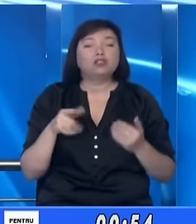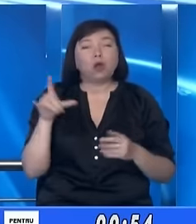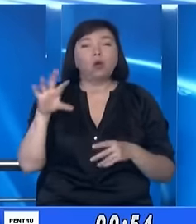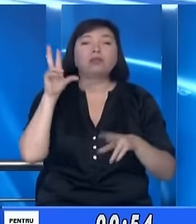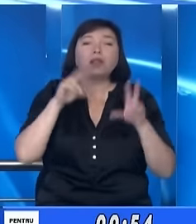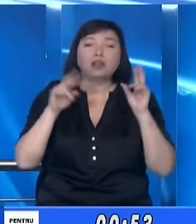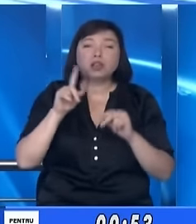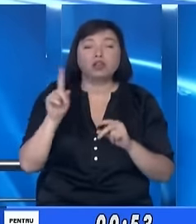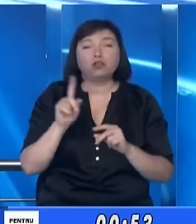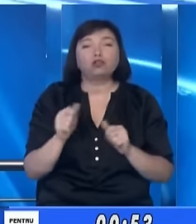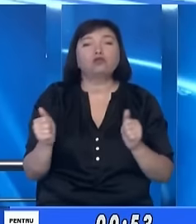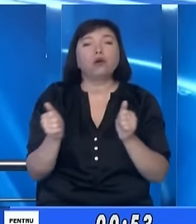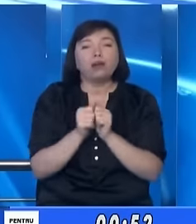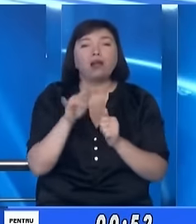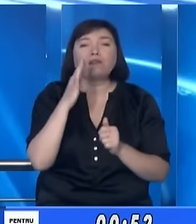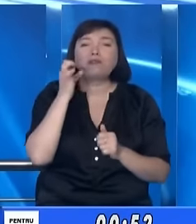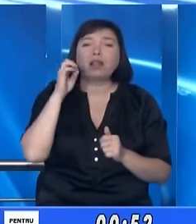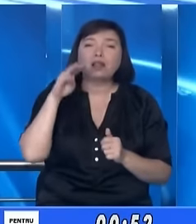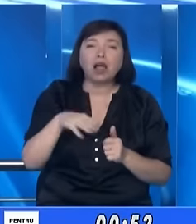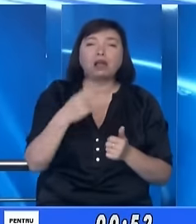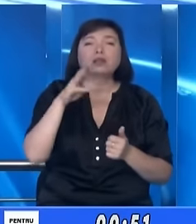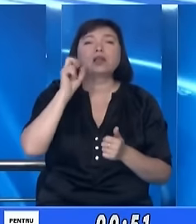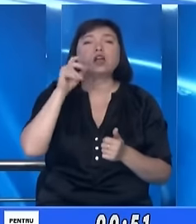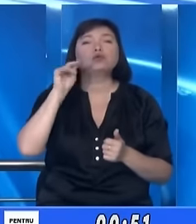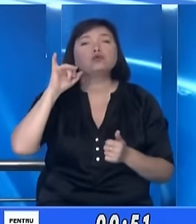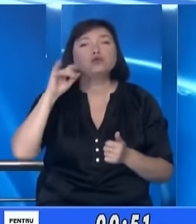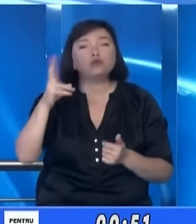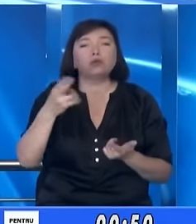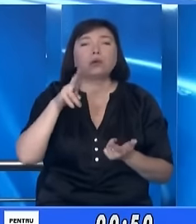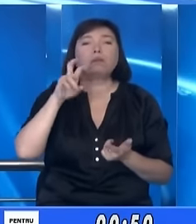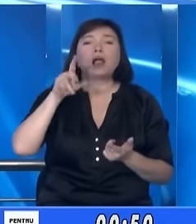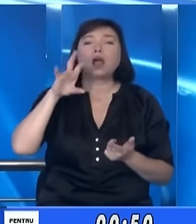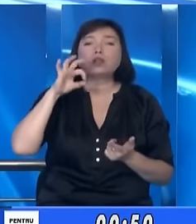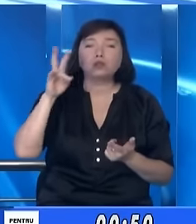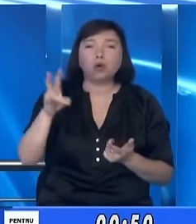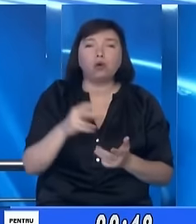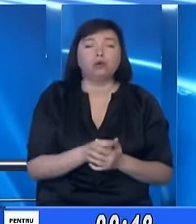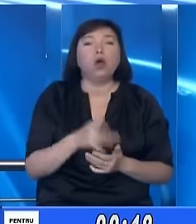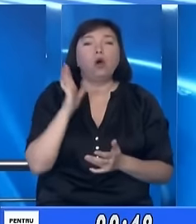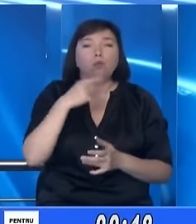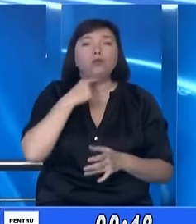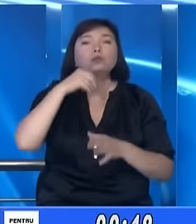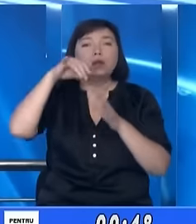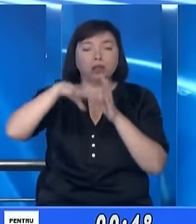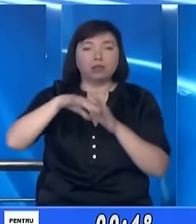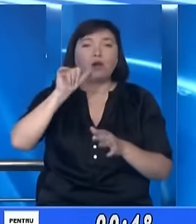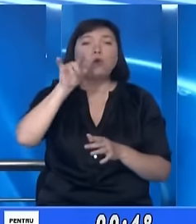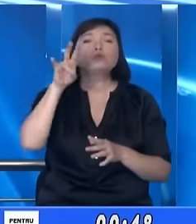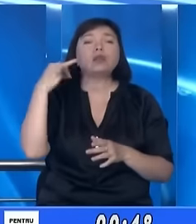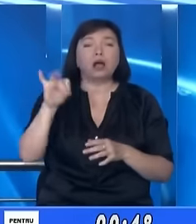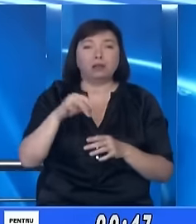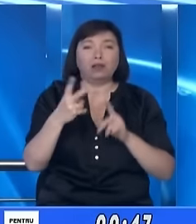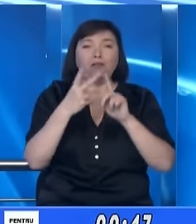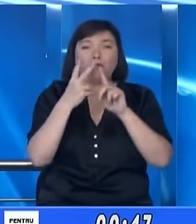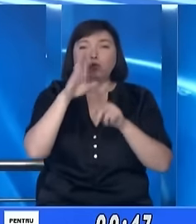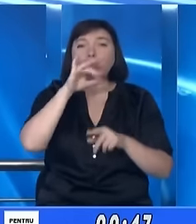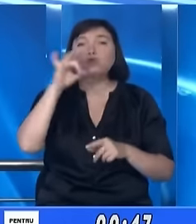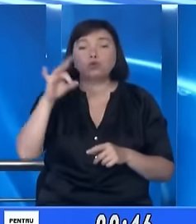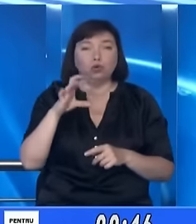speră că alături de Filat, Căciuc, Platon și așa mai departe, ați voteză și o sat în turul 215.